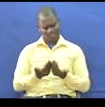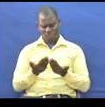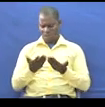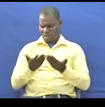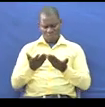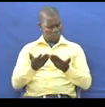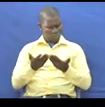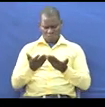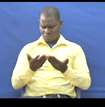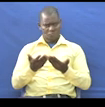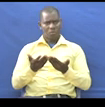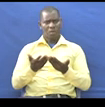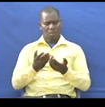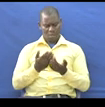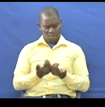Baada